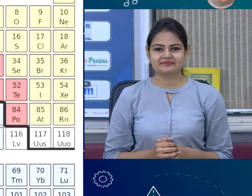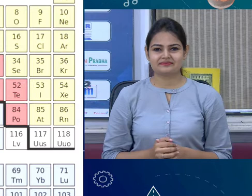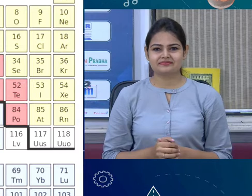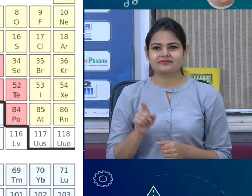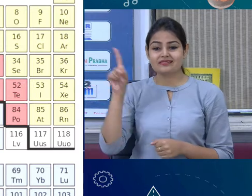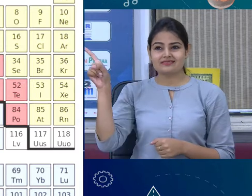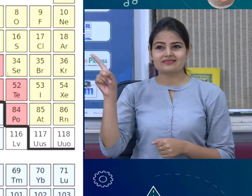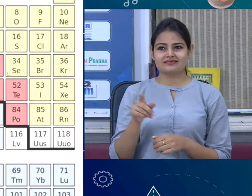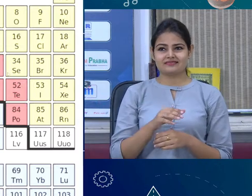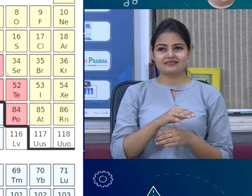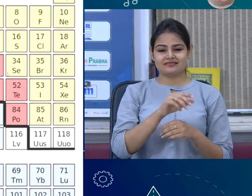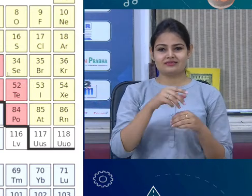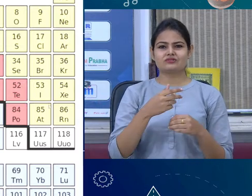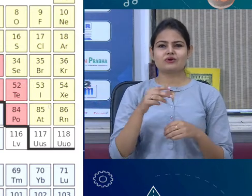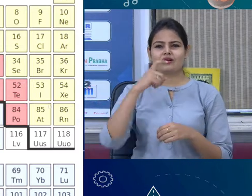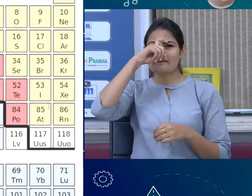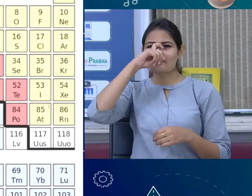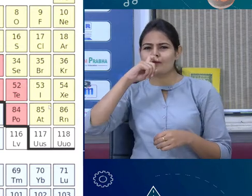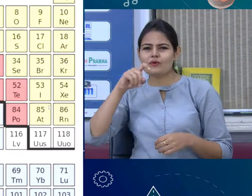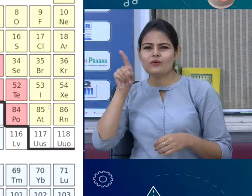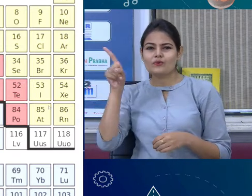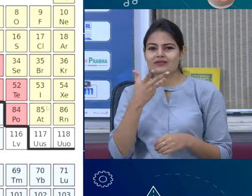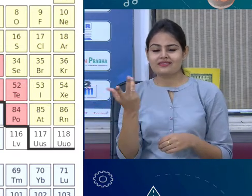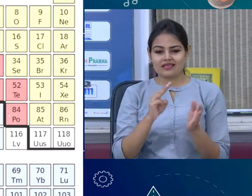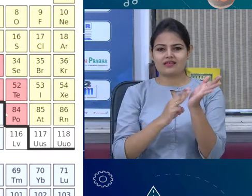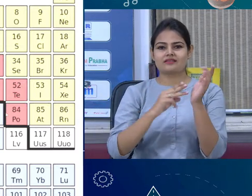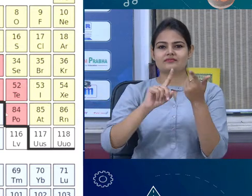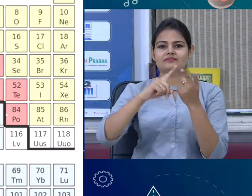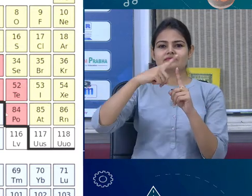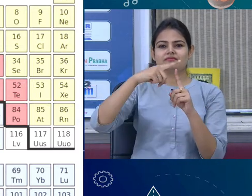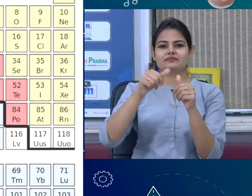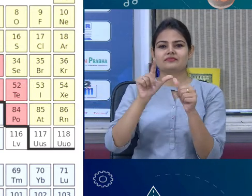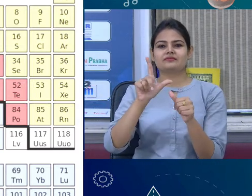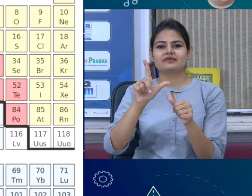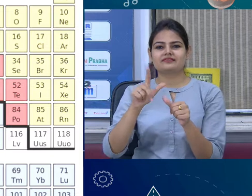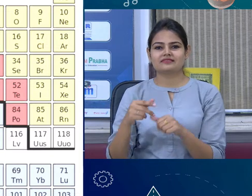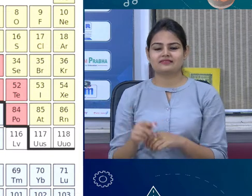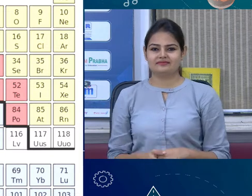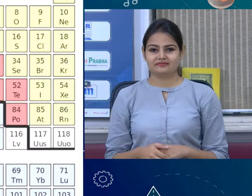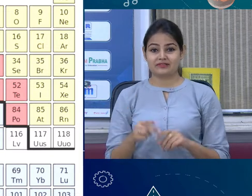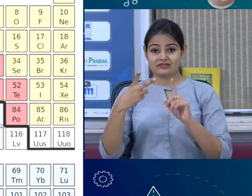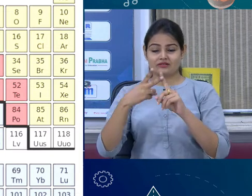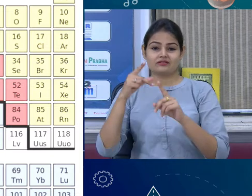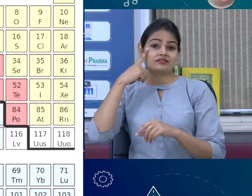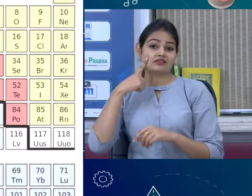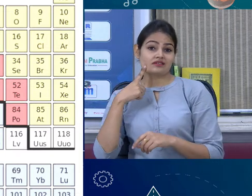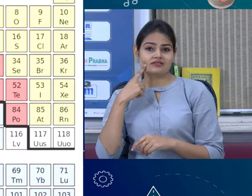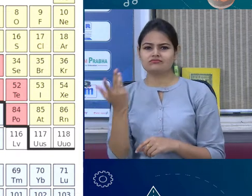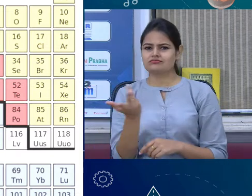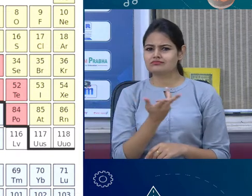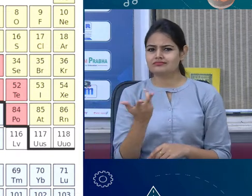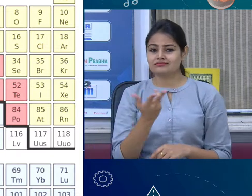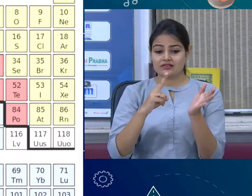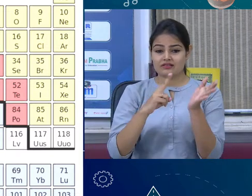is metals whereas the yellow coloration is depicting non-metals so this chapter is a complete